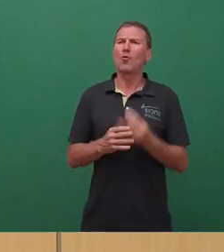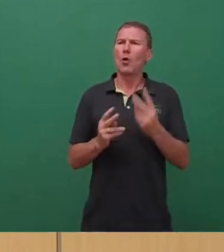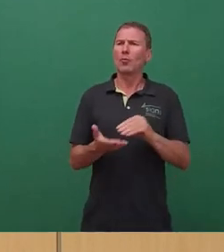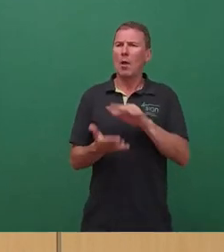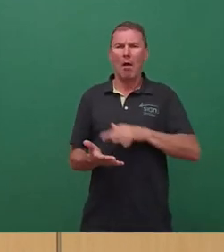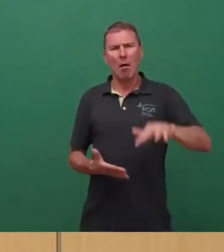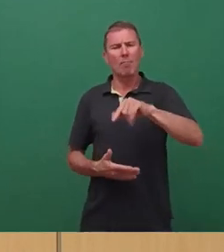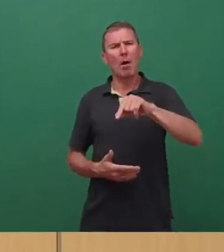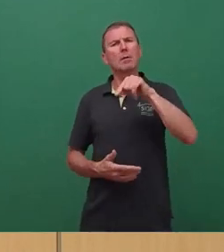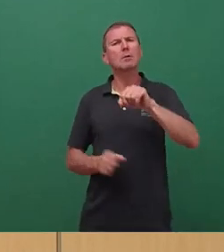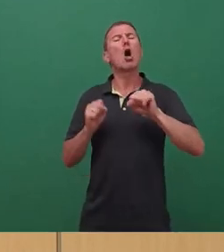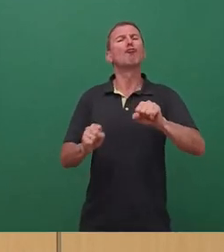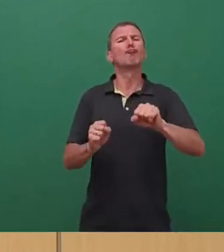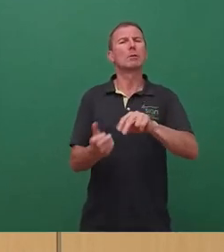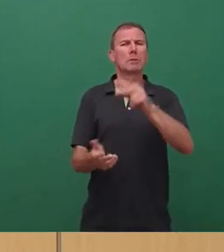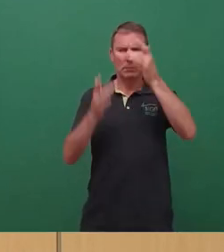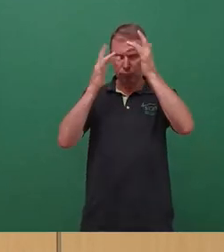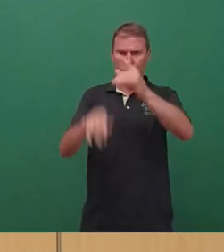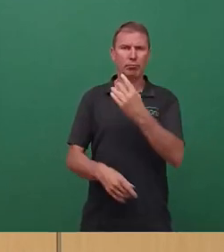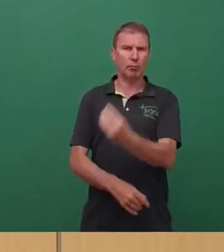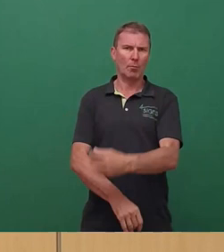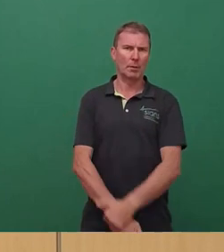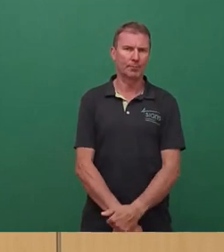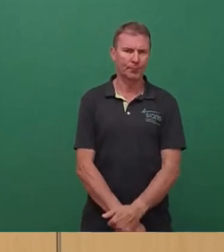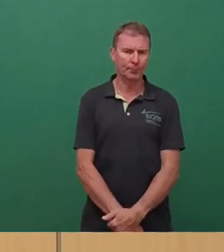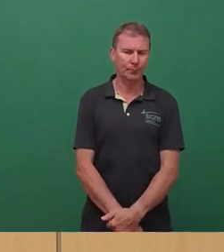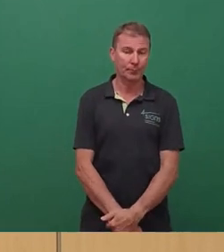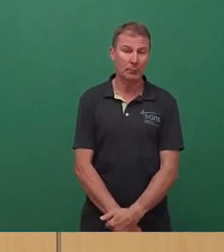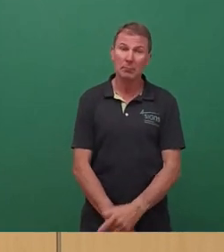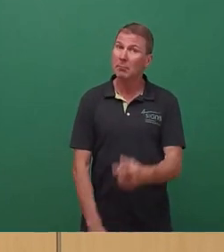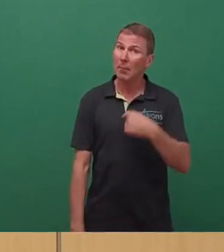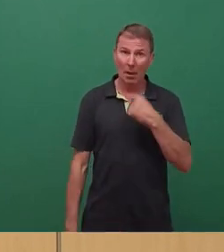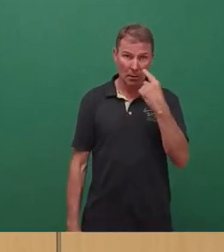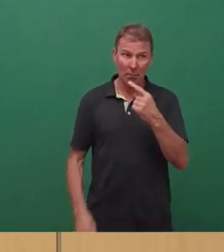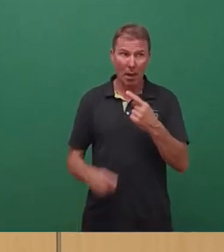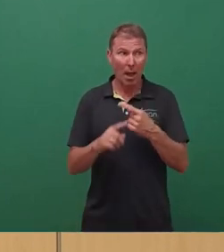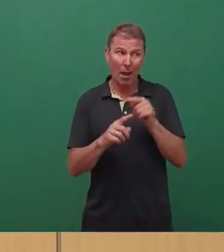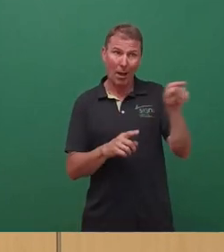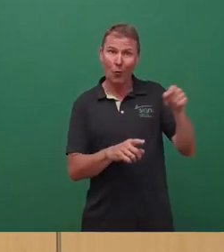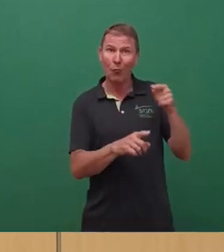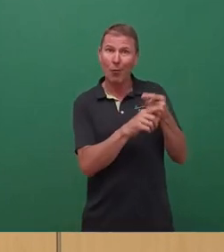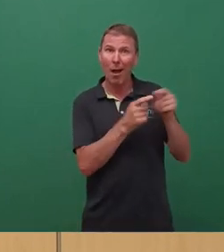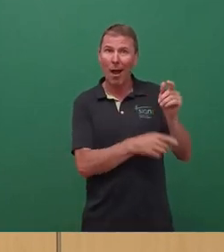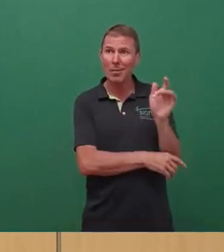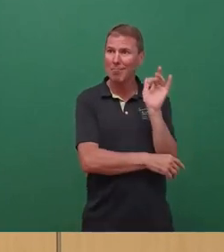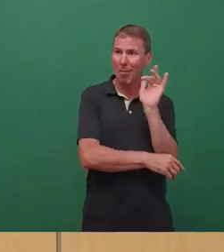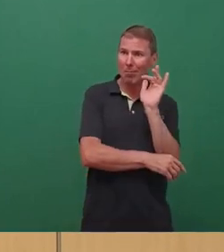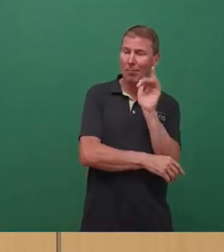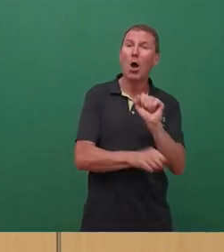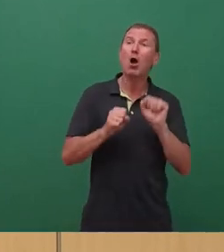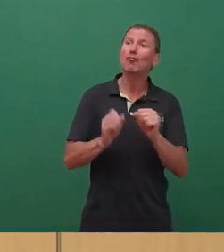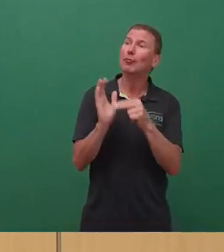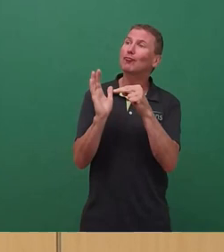unter Schutz gestellt wurde. Ich glaube, auch wenn es hier schon anders behauptet wurde, die Unterschutzstellung steht nicht im